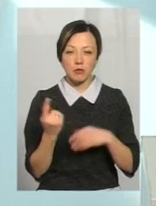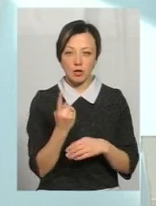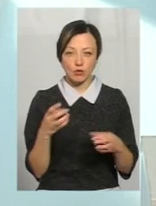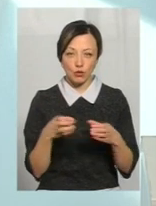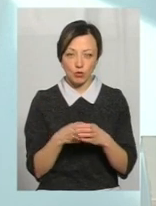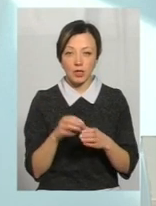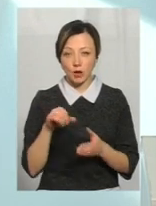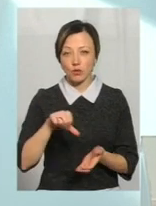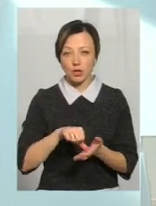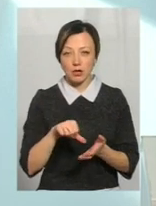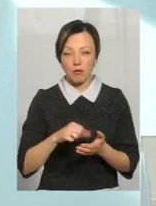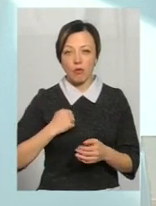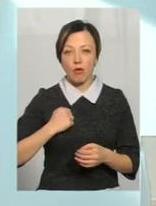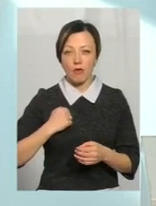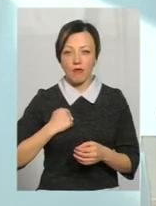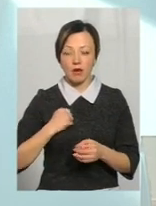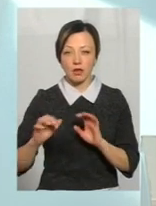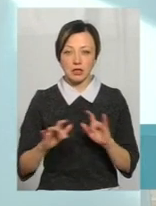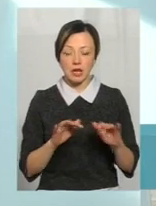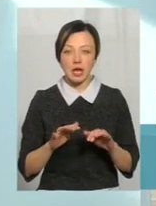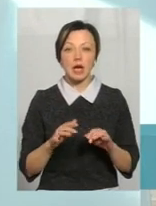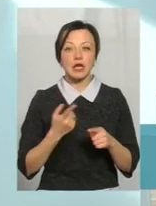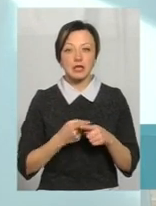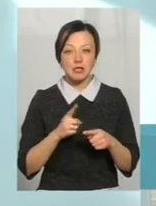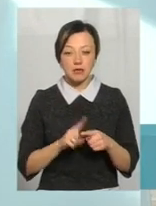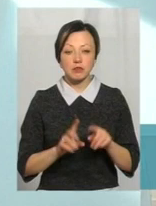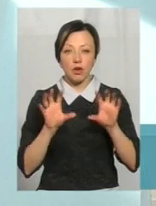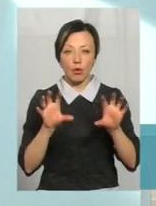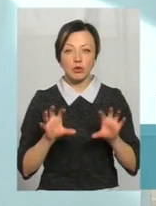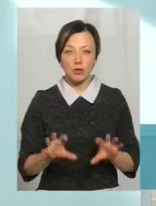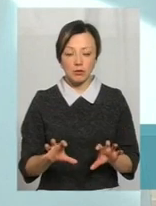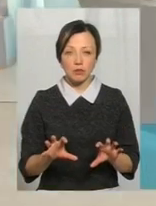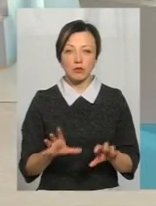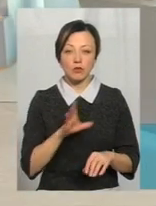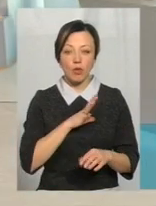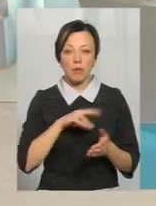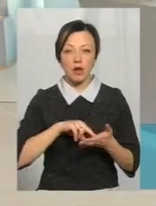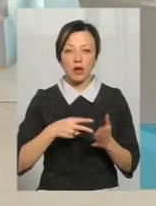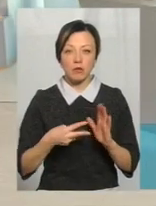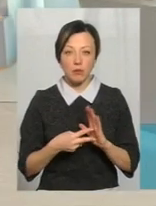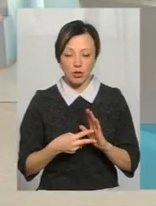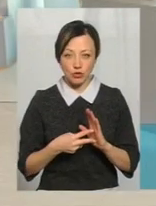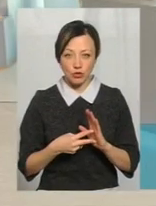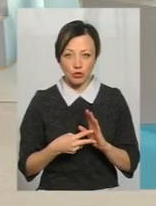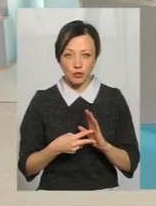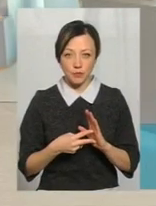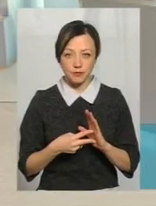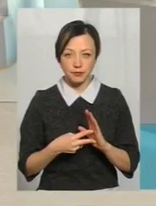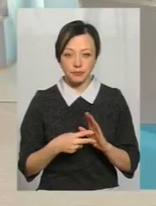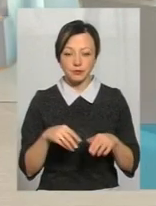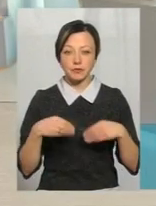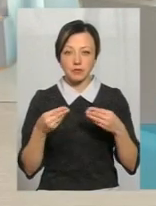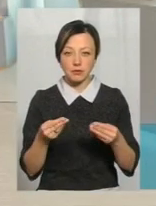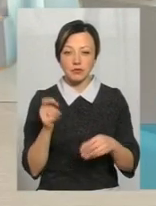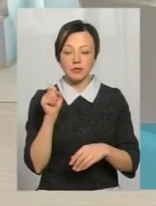групи, ну і учасників бойових дій. Даним же законодавством було передбачено, надано